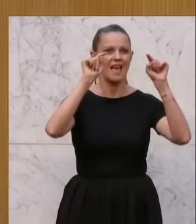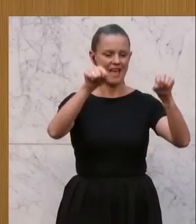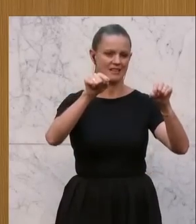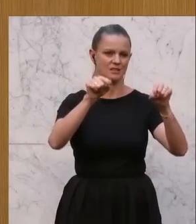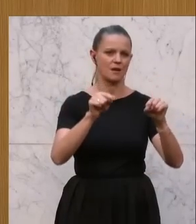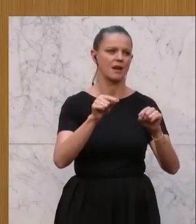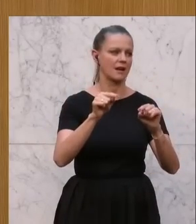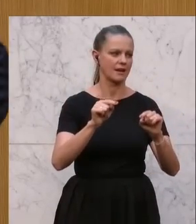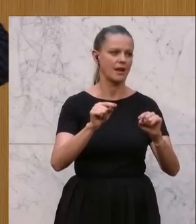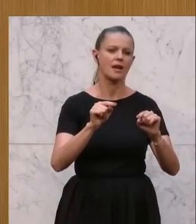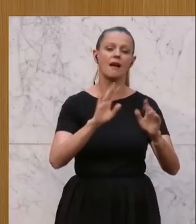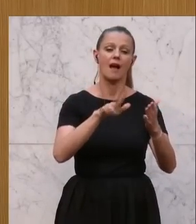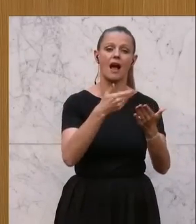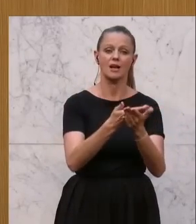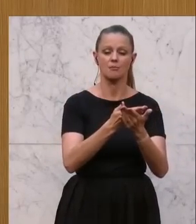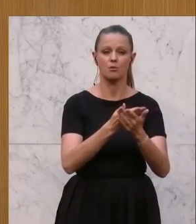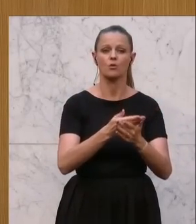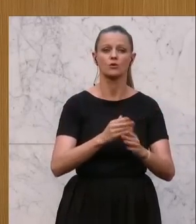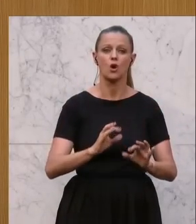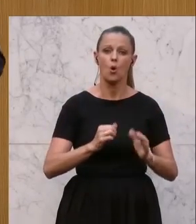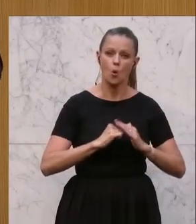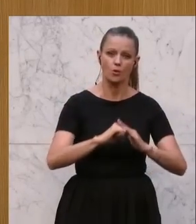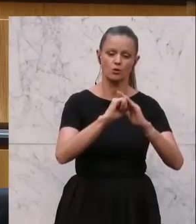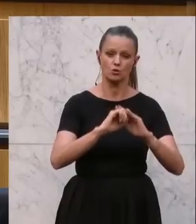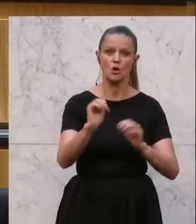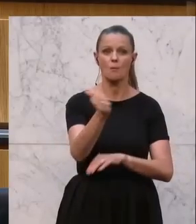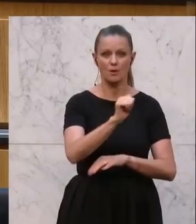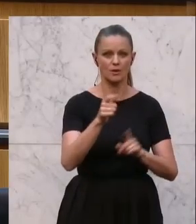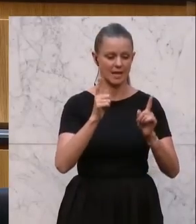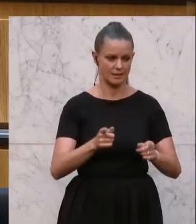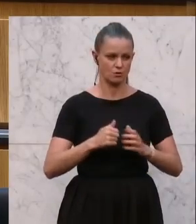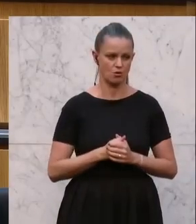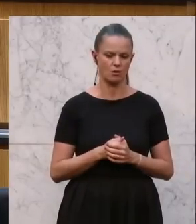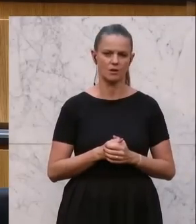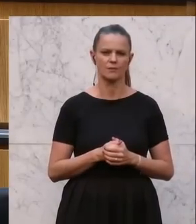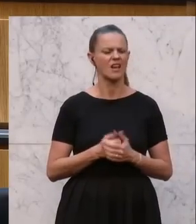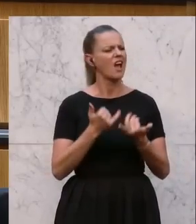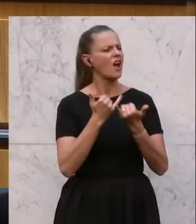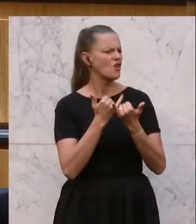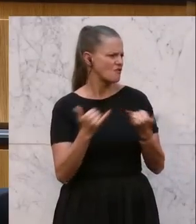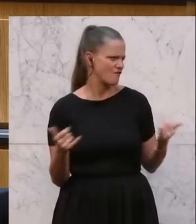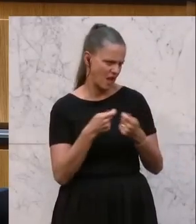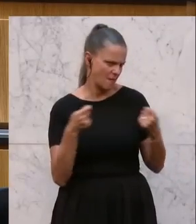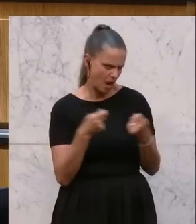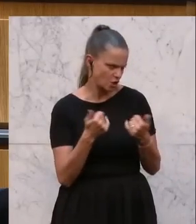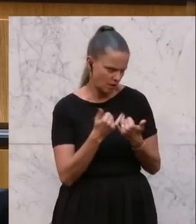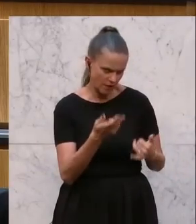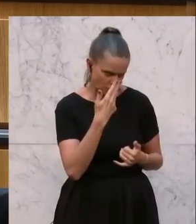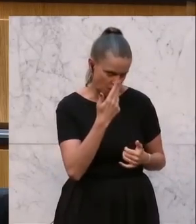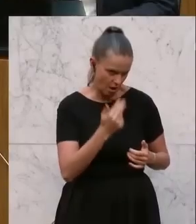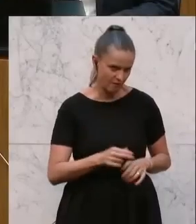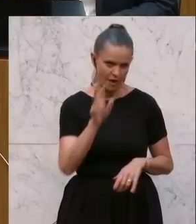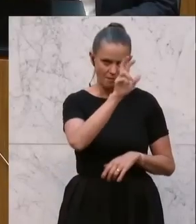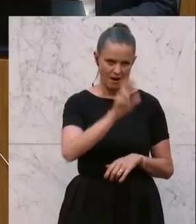unterstützen, zu beurteilt. So, und jetzt schauen wir uns einmal an, wie dieser Beurteilungsmaßstab ausschaut.